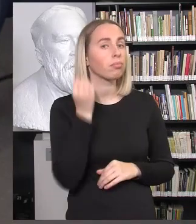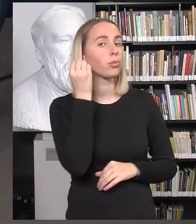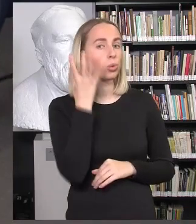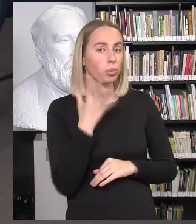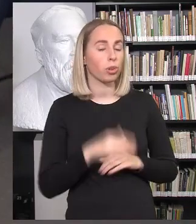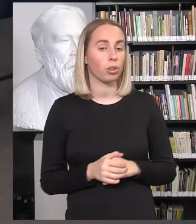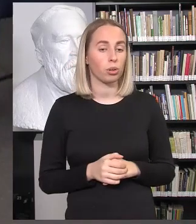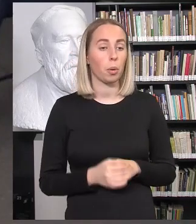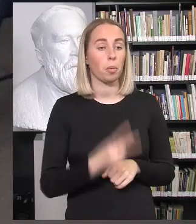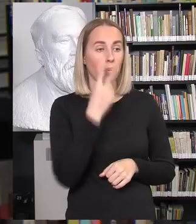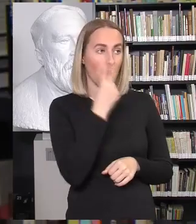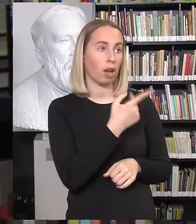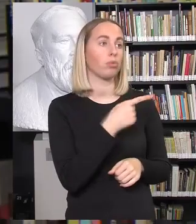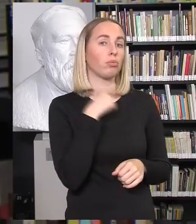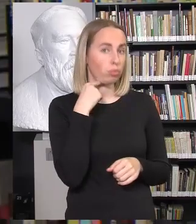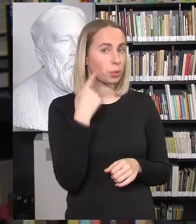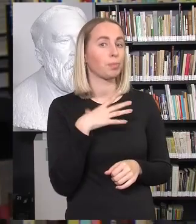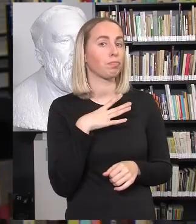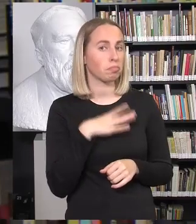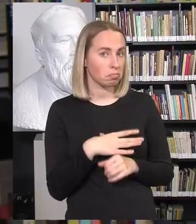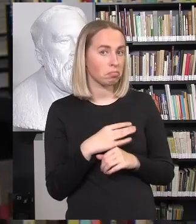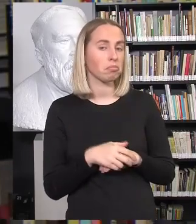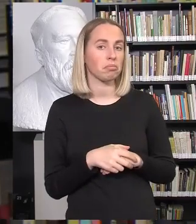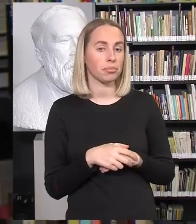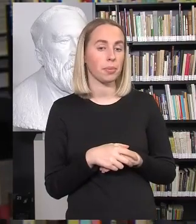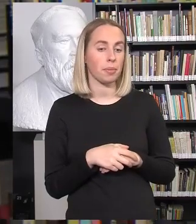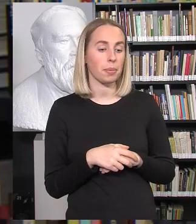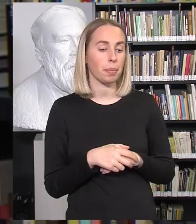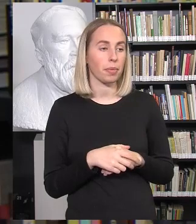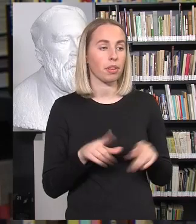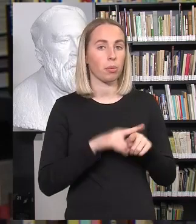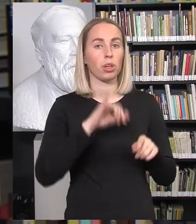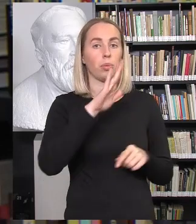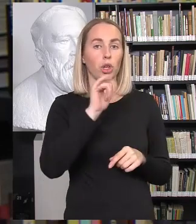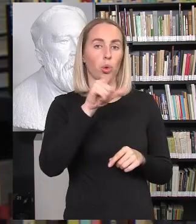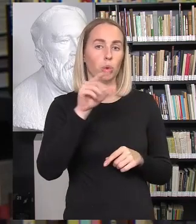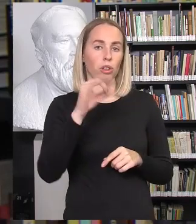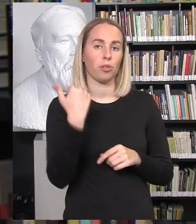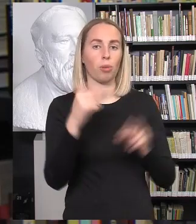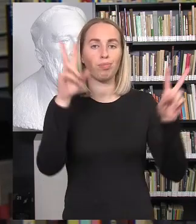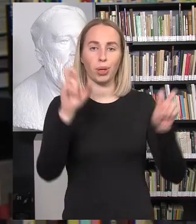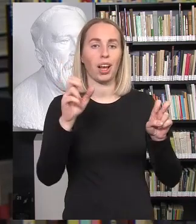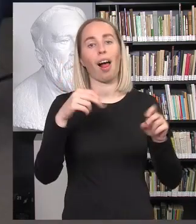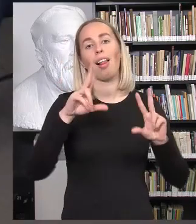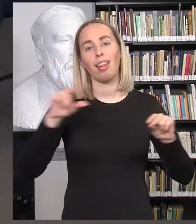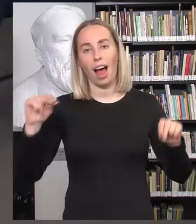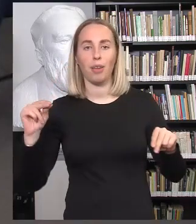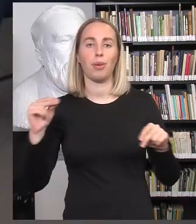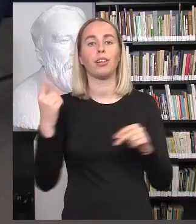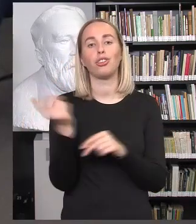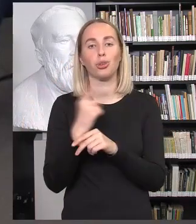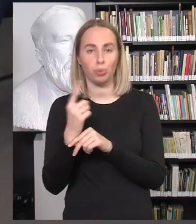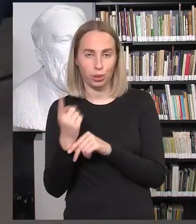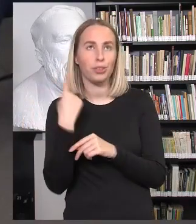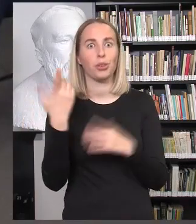matom, dar daugiau vilties teikiam, ir tas garsusis jauną galvino laimės žyburys ne tik kviečia, bet pasirodo jau ir šildo,